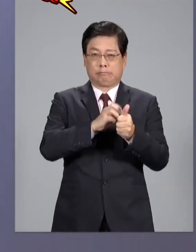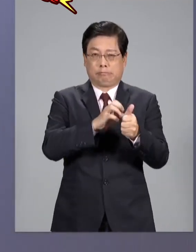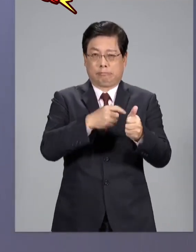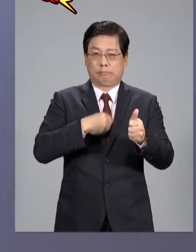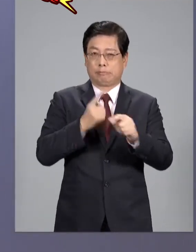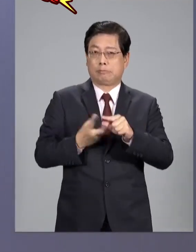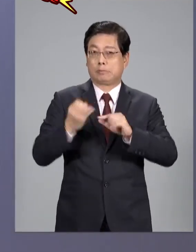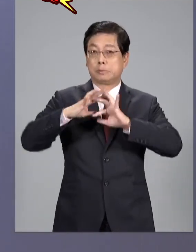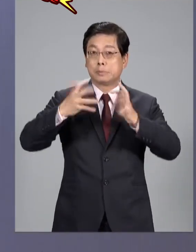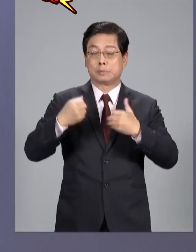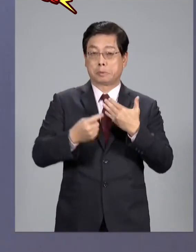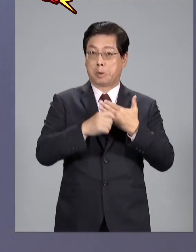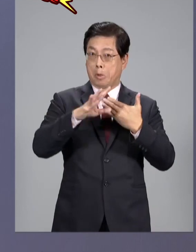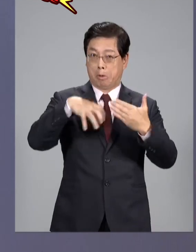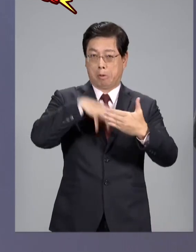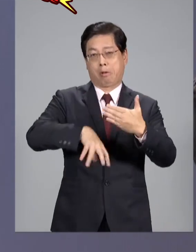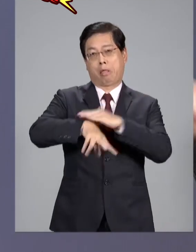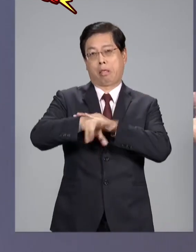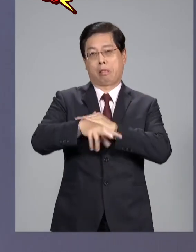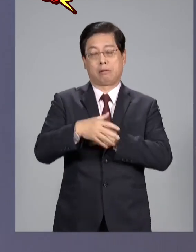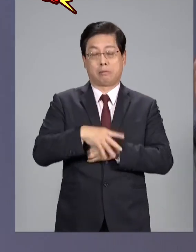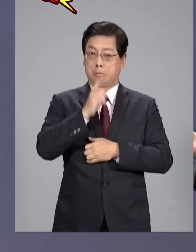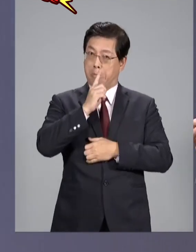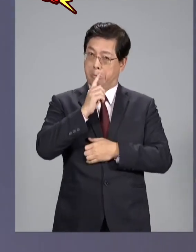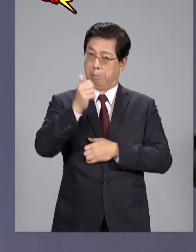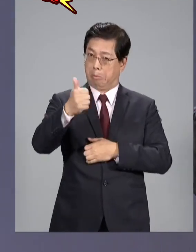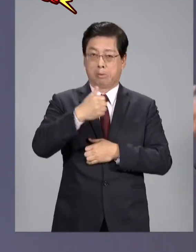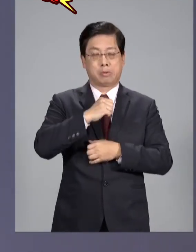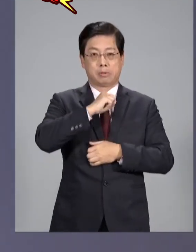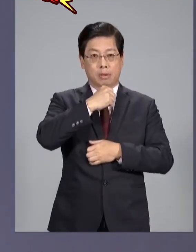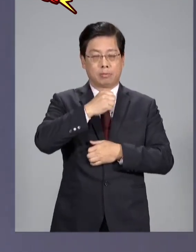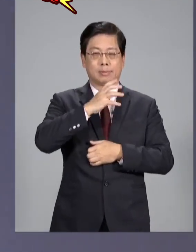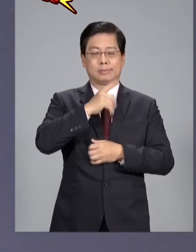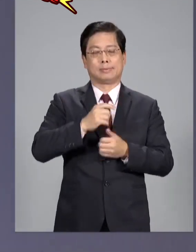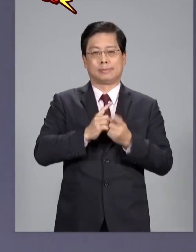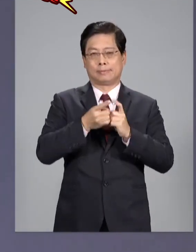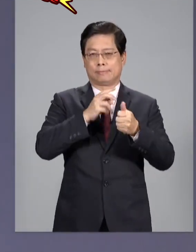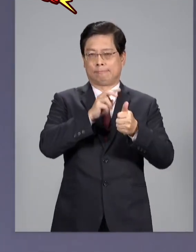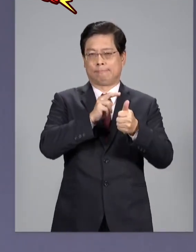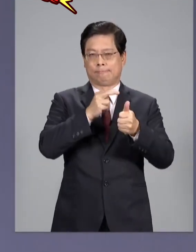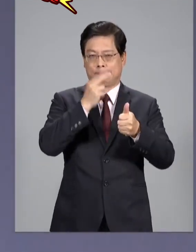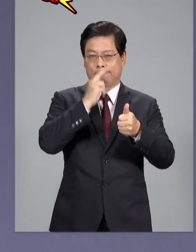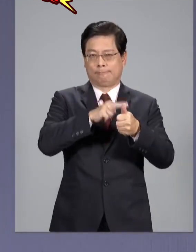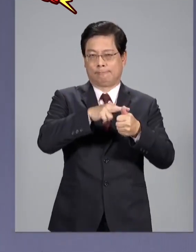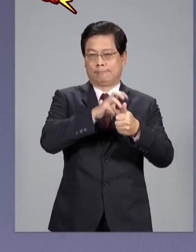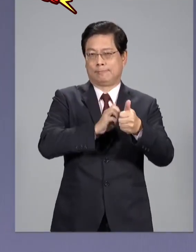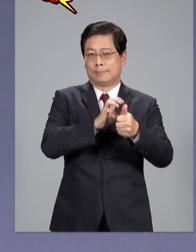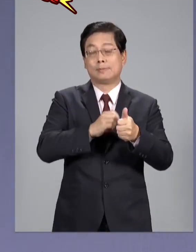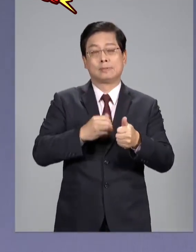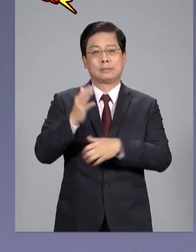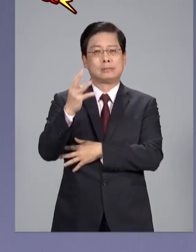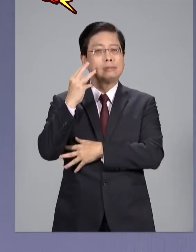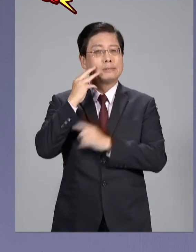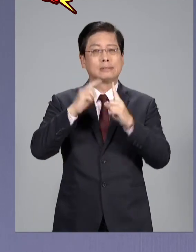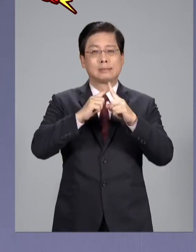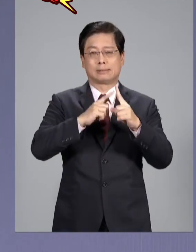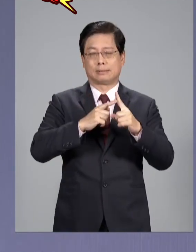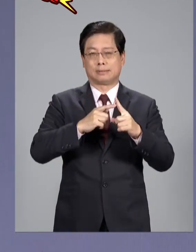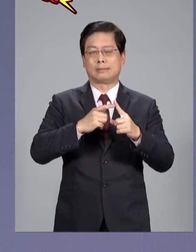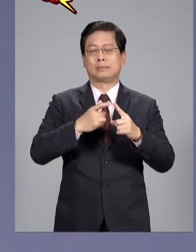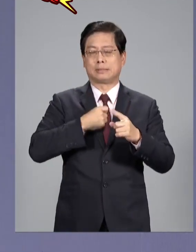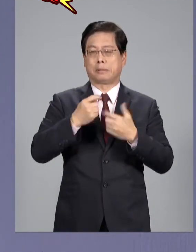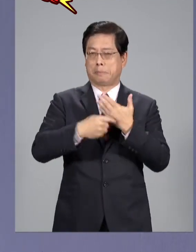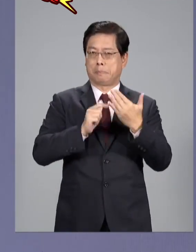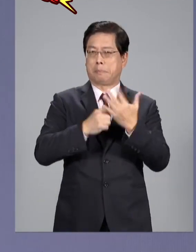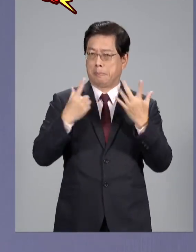國是有名無實嘴巴講中華民國台灣其實在掏空想盡辦法掏空政治人物真的要表